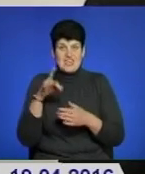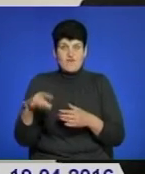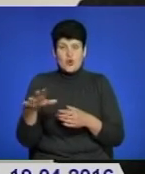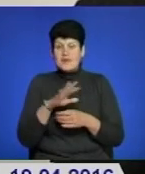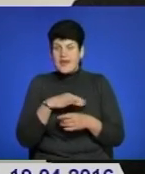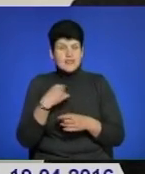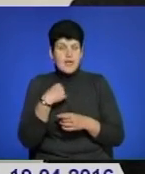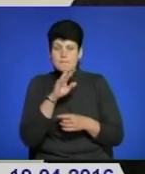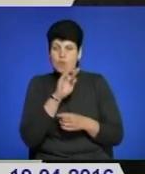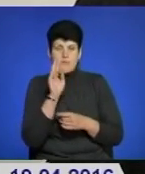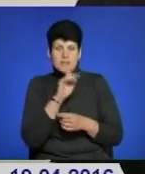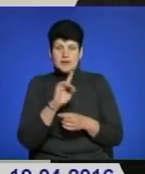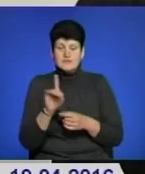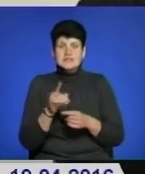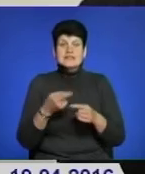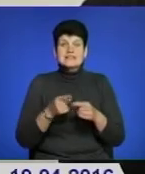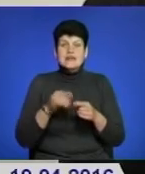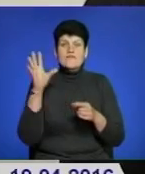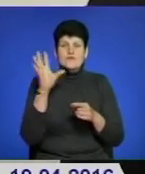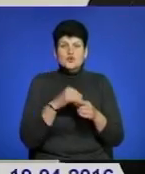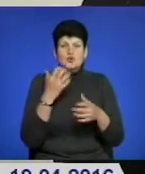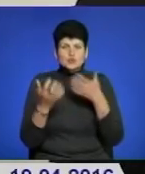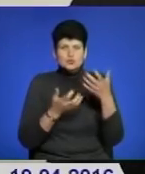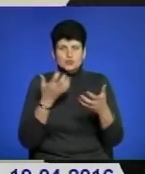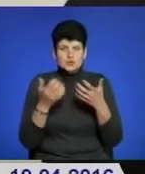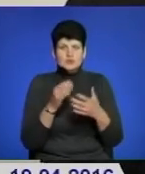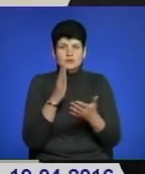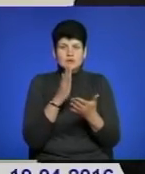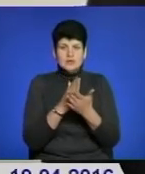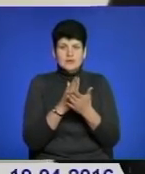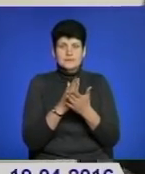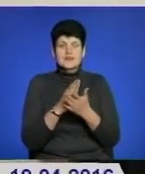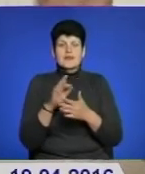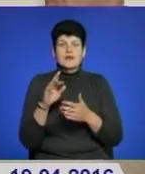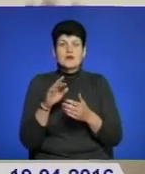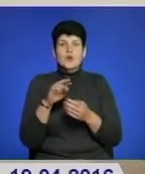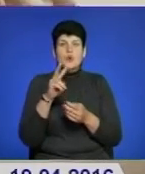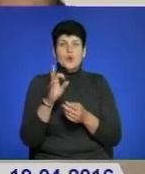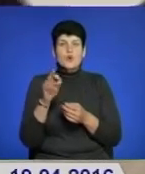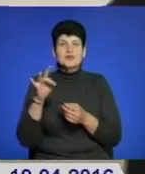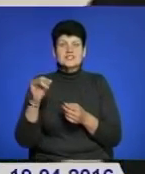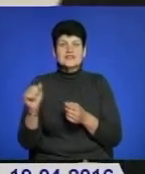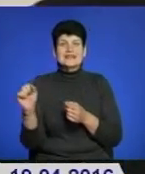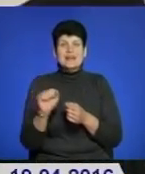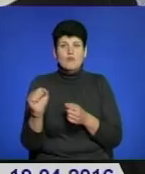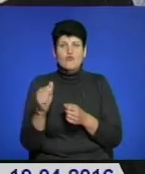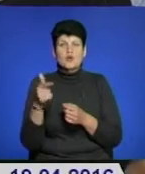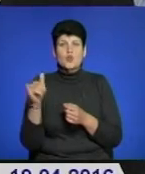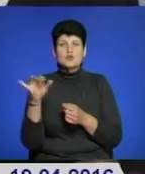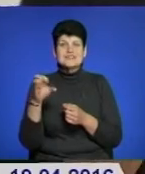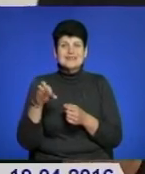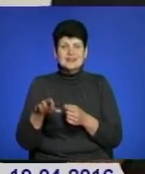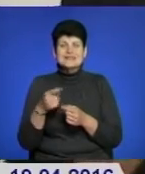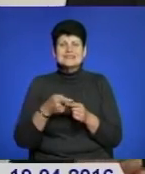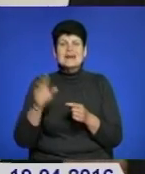адже все це, що досліджено, що тут поставлено, як із Кордешева, так із Теребовлі, з Гусятина, все